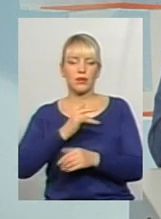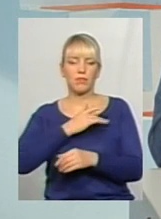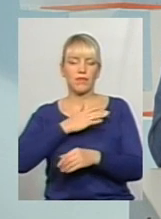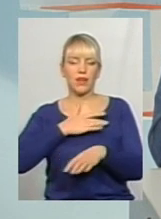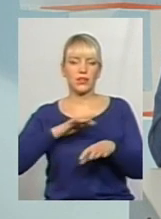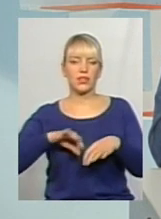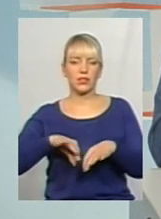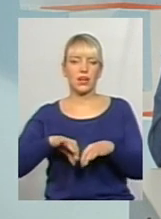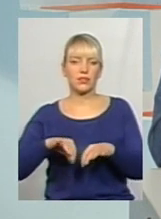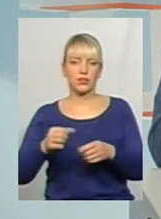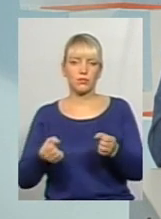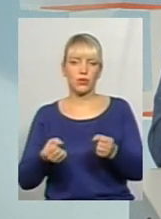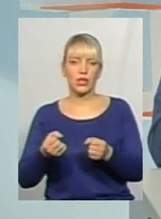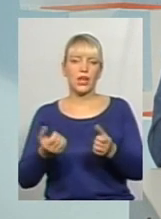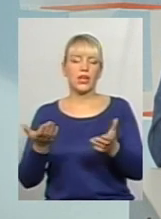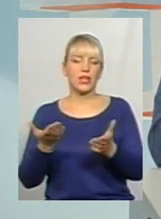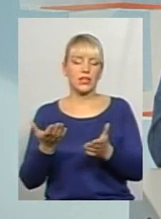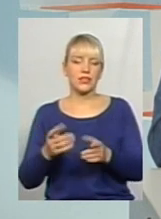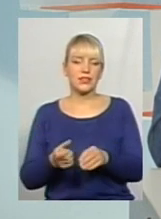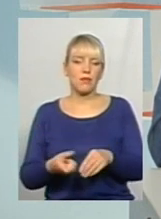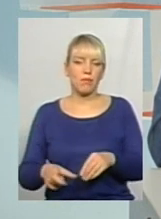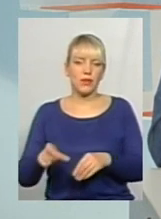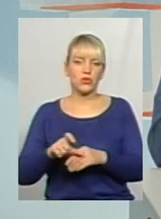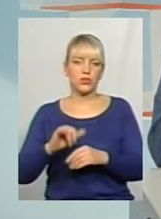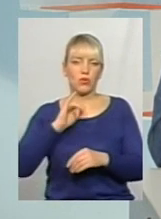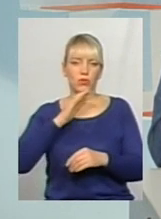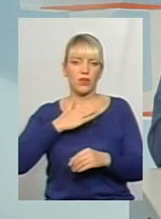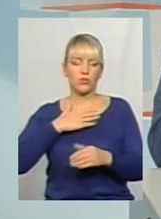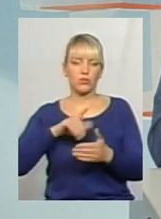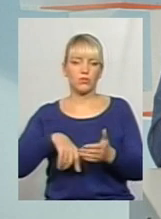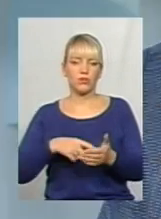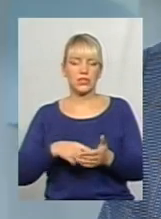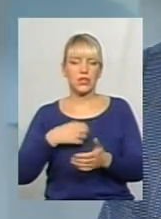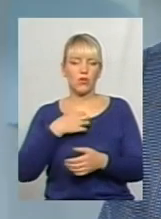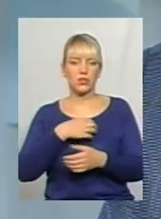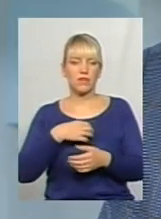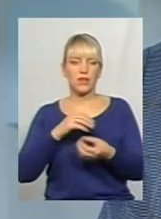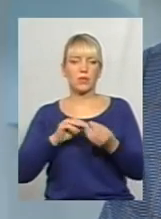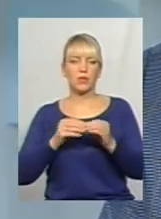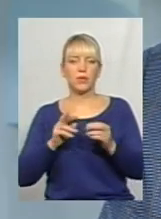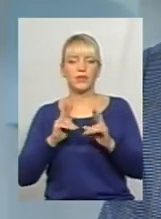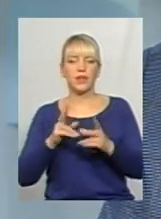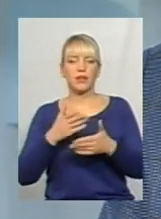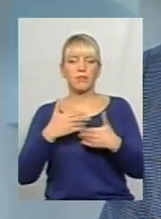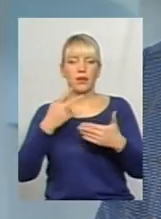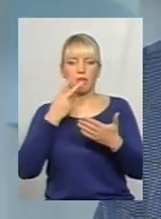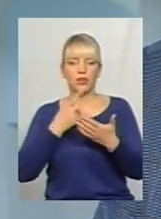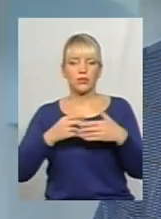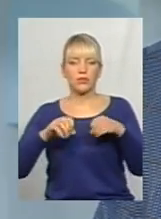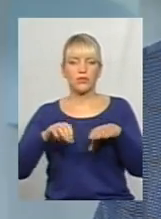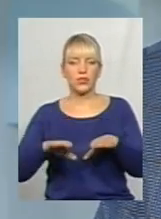збільшується і збільшується на дорогах нашого міста. Це саме основна проблема. Проте, яким чином ми бачимо її вирішення, це